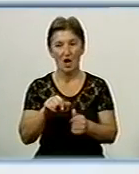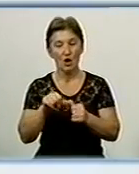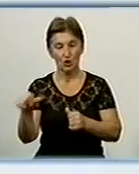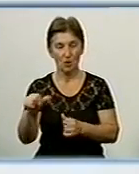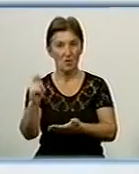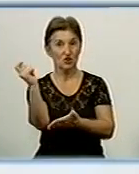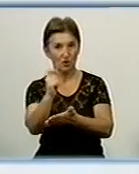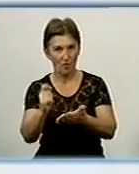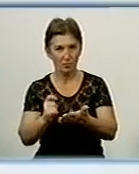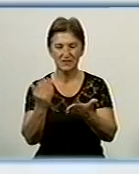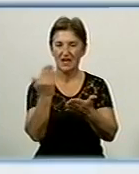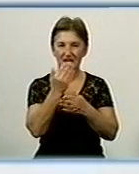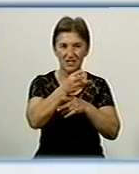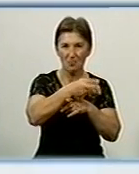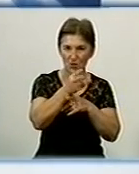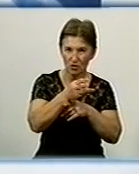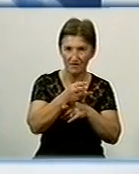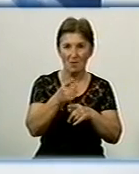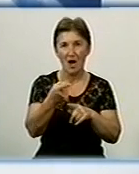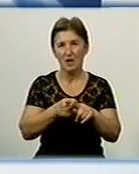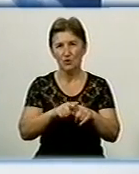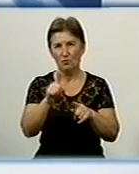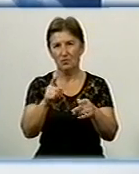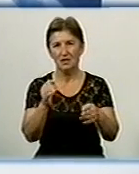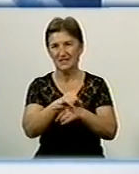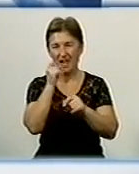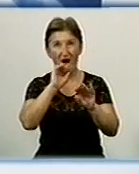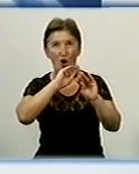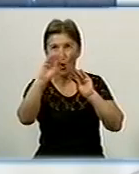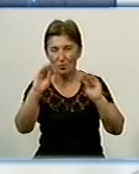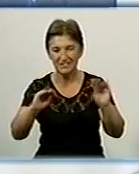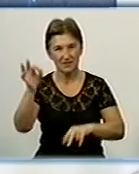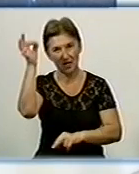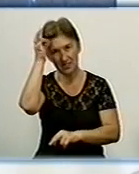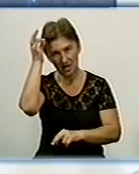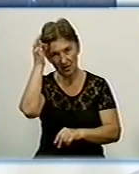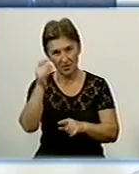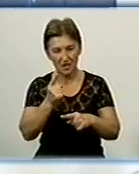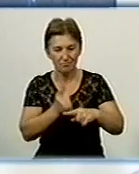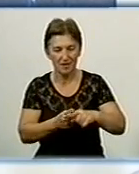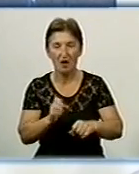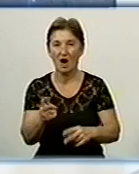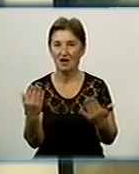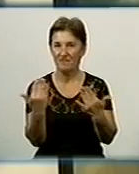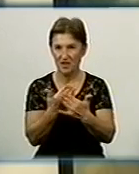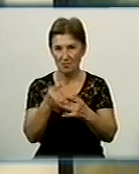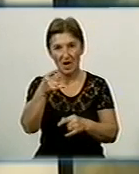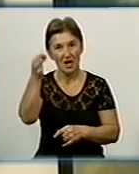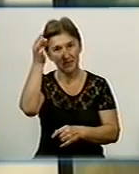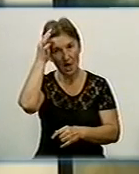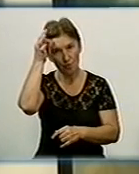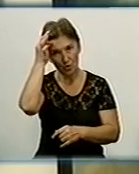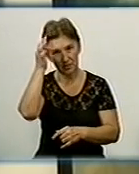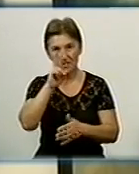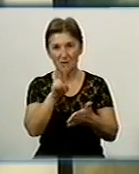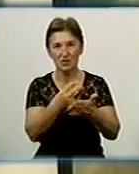кінематографом, працює у Голівуді. Через це її картини за композицією часто нагадують кадри з фільмів. На полотнах спогадах серед інших людей